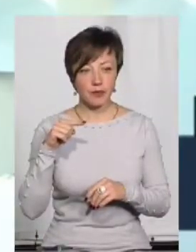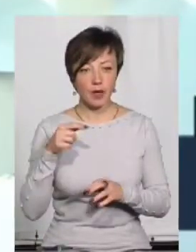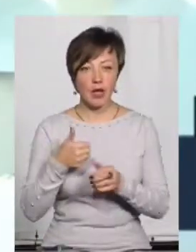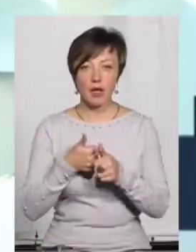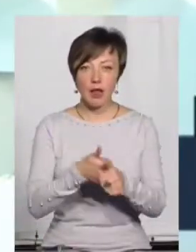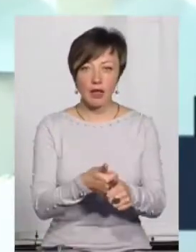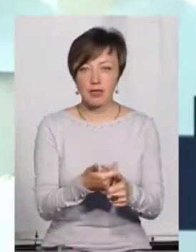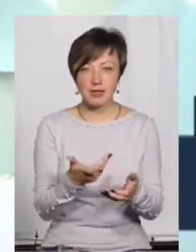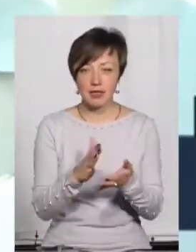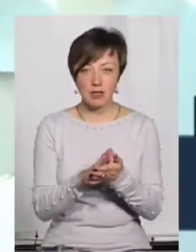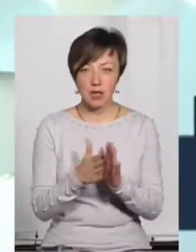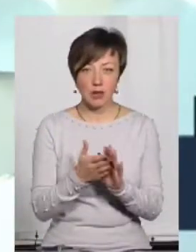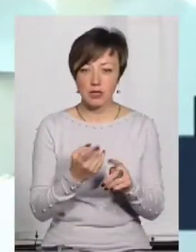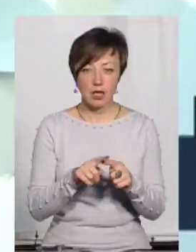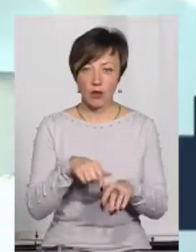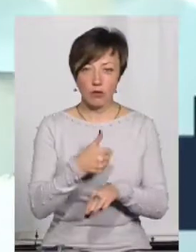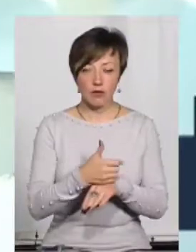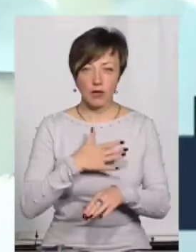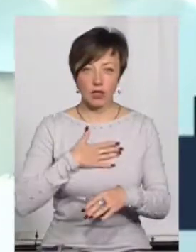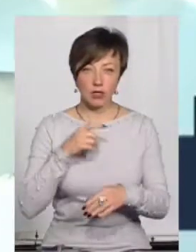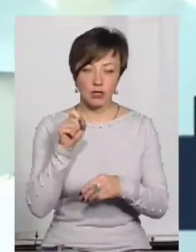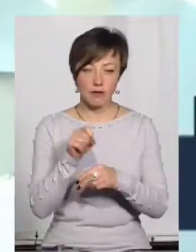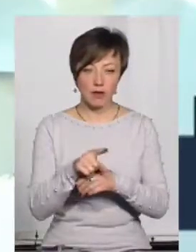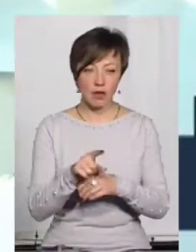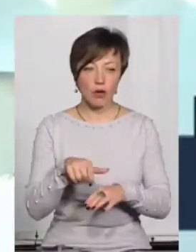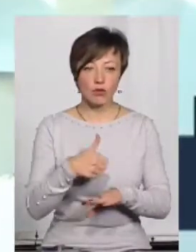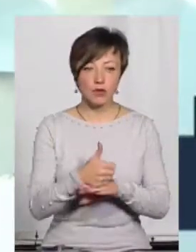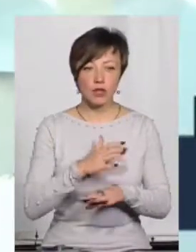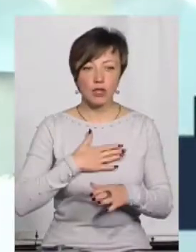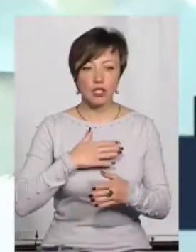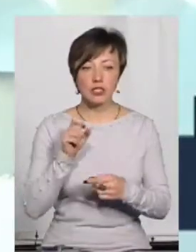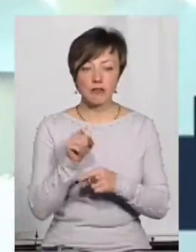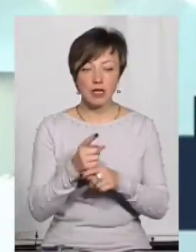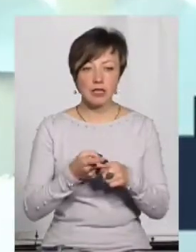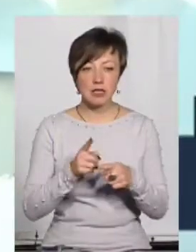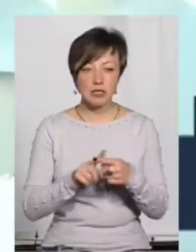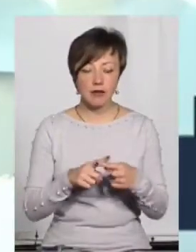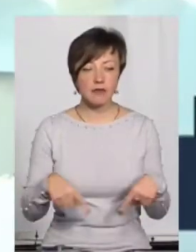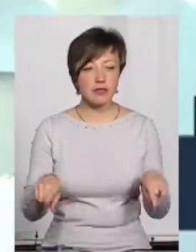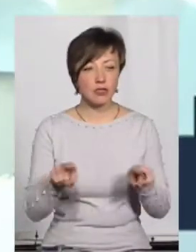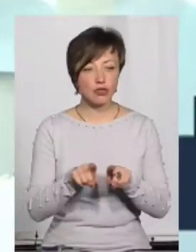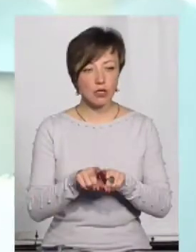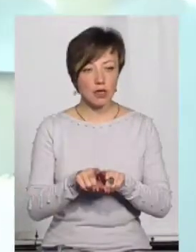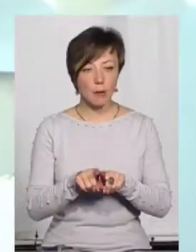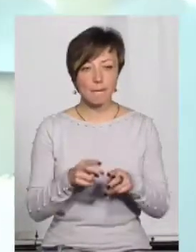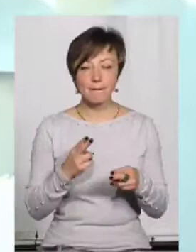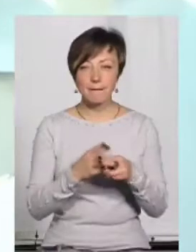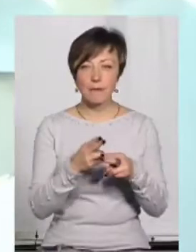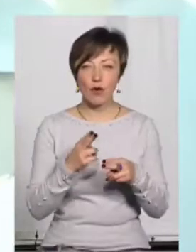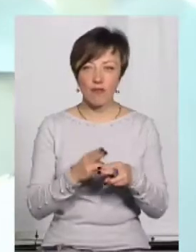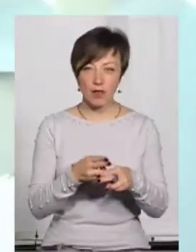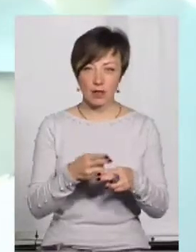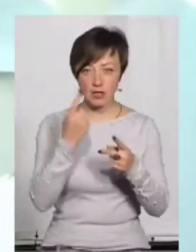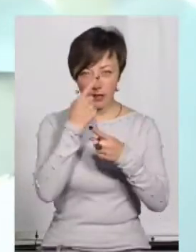гнатися за статусом, це не основне наше завдання. Основне наше завдання, це все ж таки профілактика,